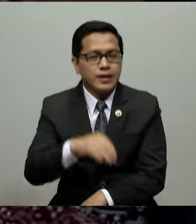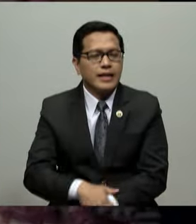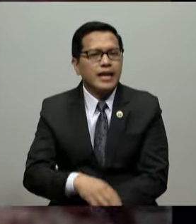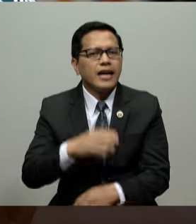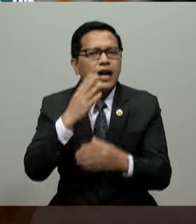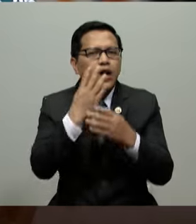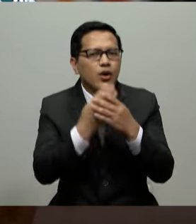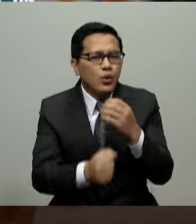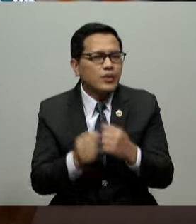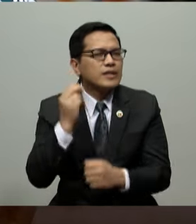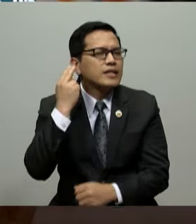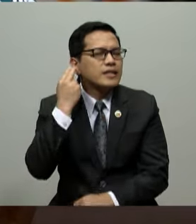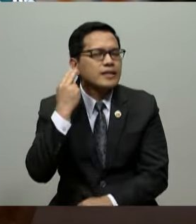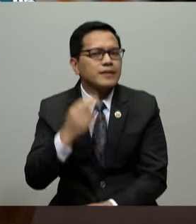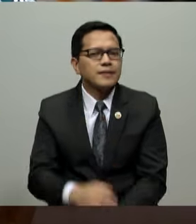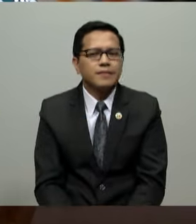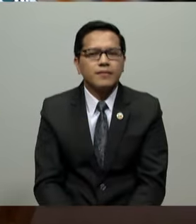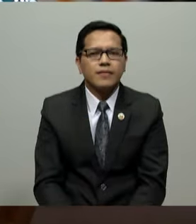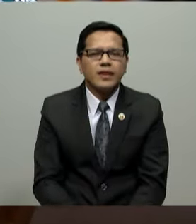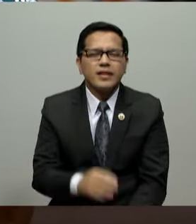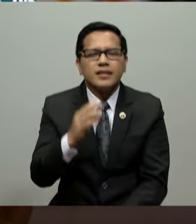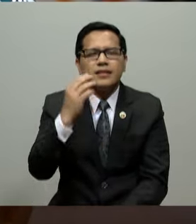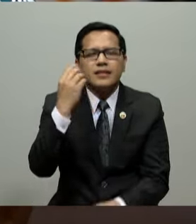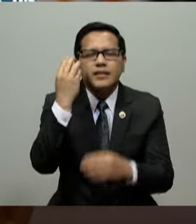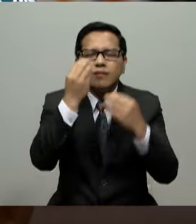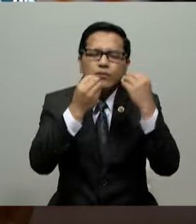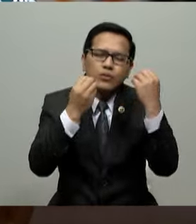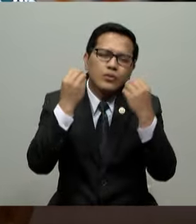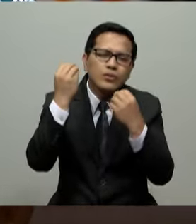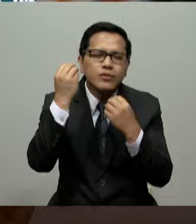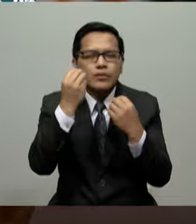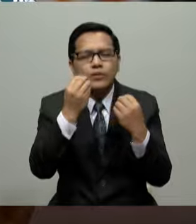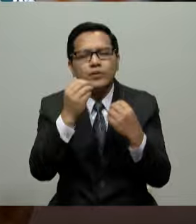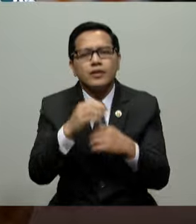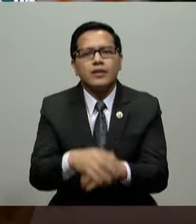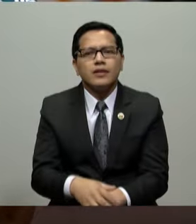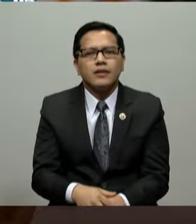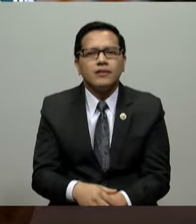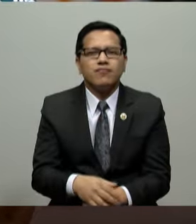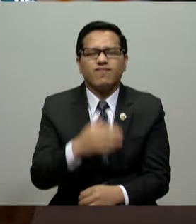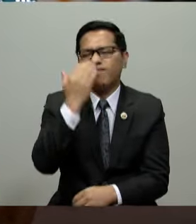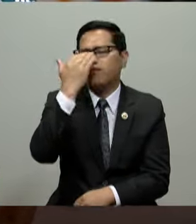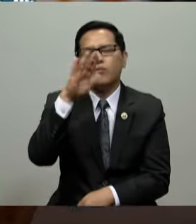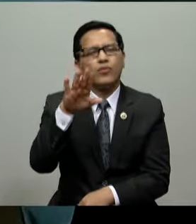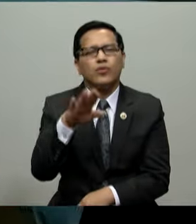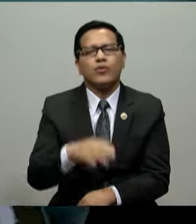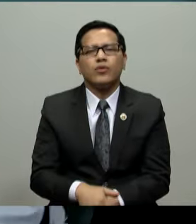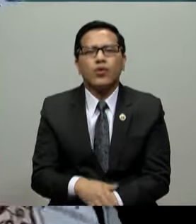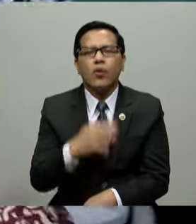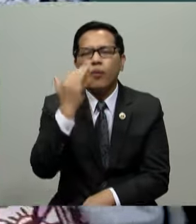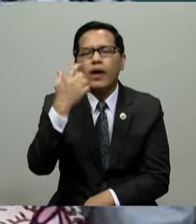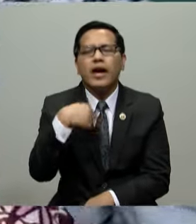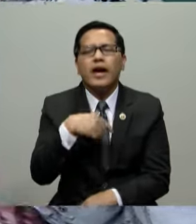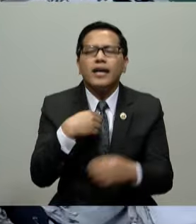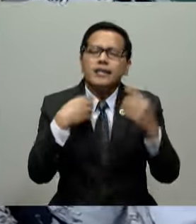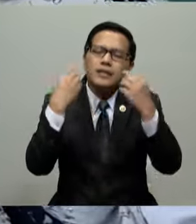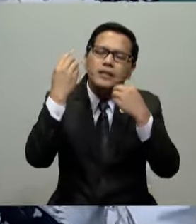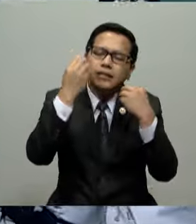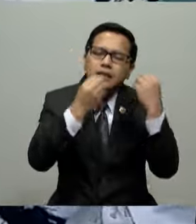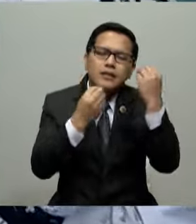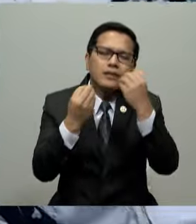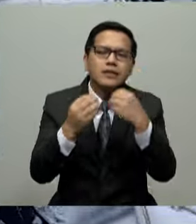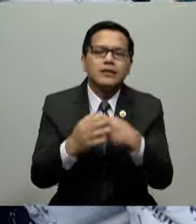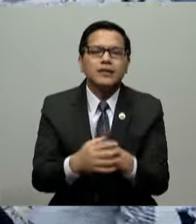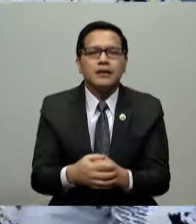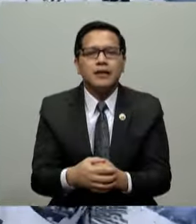Yung napagihilo po ako noon, hindi ko alam kung ano yung pinagagalingan ng hilo ko hanggang sa, ang sabi nga